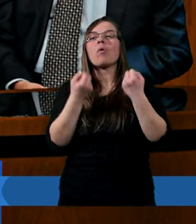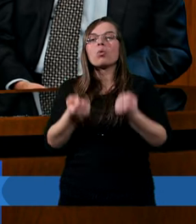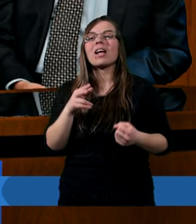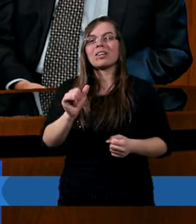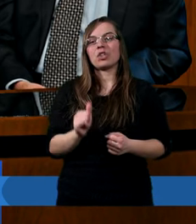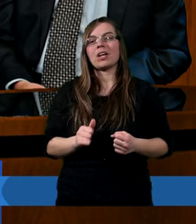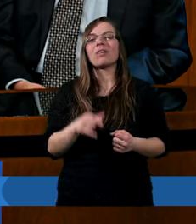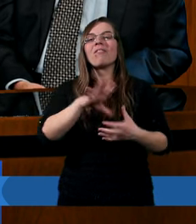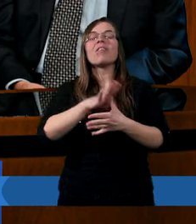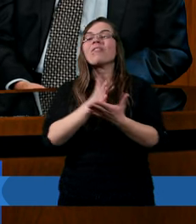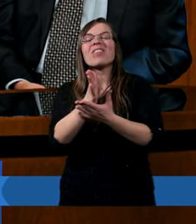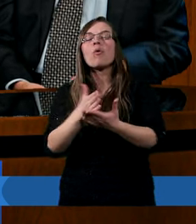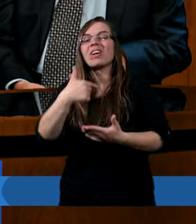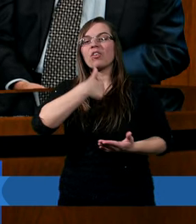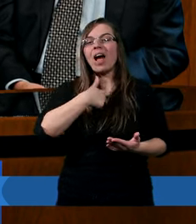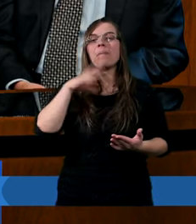we mnie.